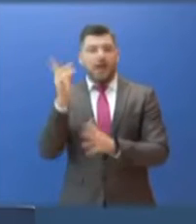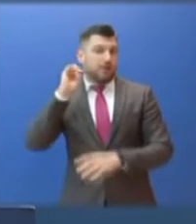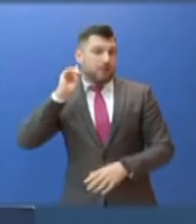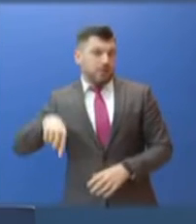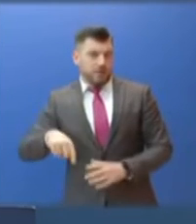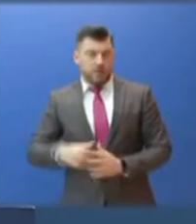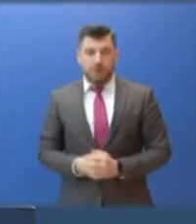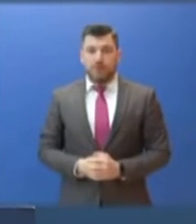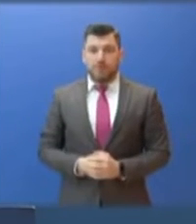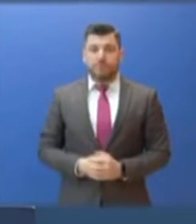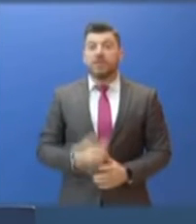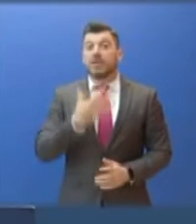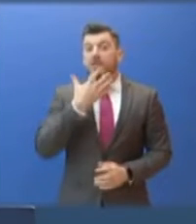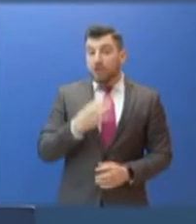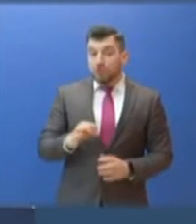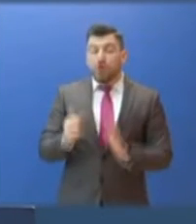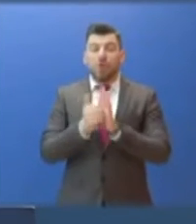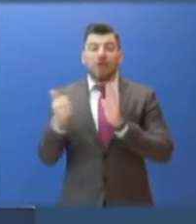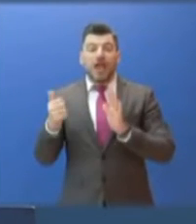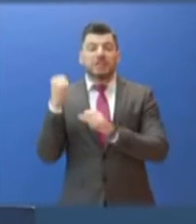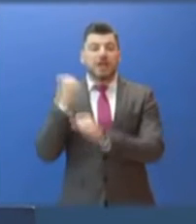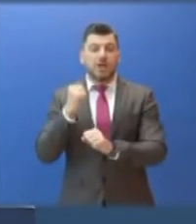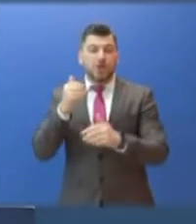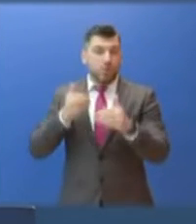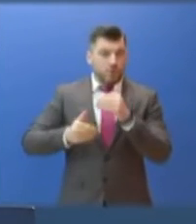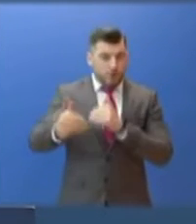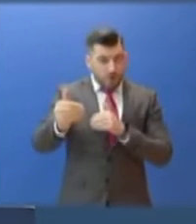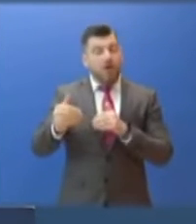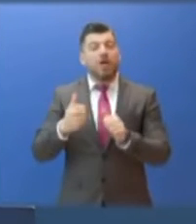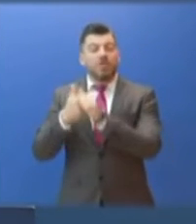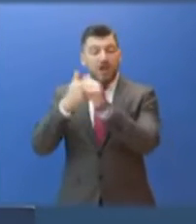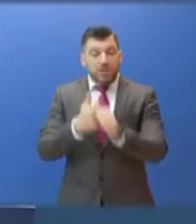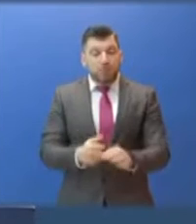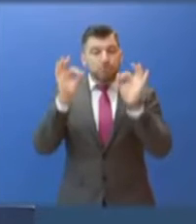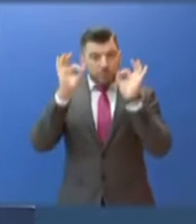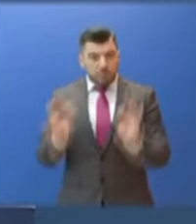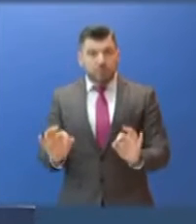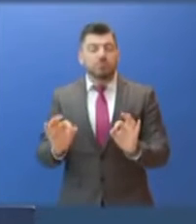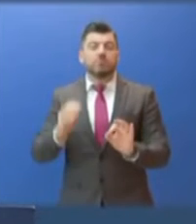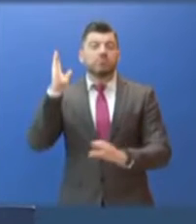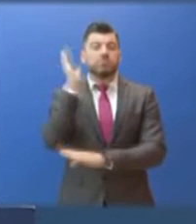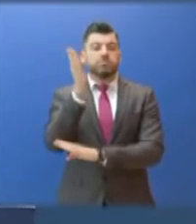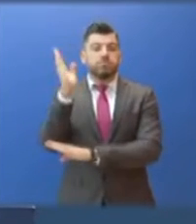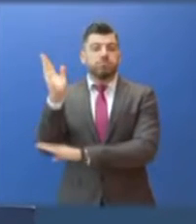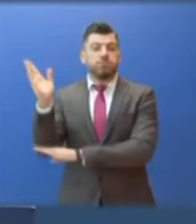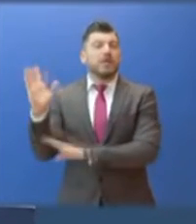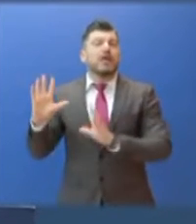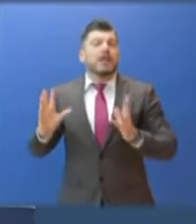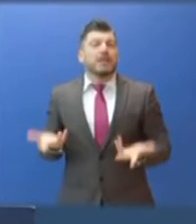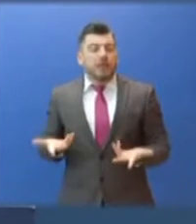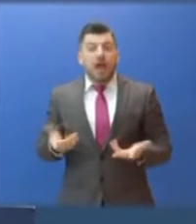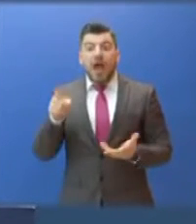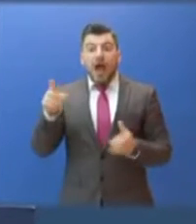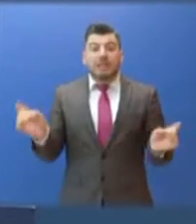Γι' αυτό και από τις 16 Ιανουαρίου και μετά θα εφαρμοστούν οι προβλεπόμενες από το νόμο κυρώσεις, δηλαδή θα επιβάλλεται